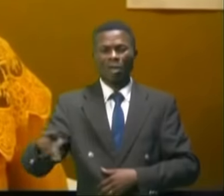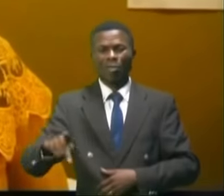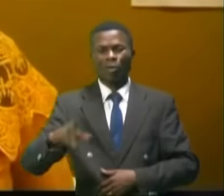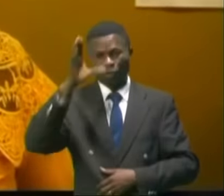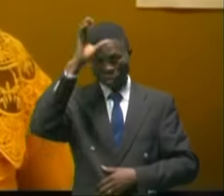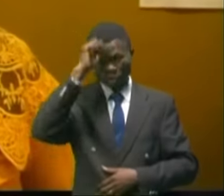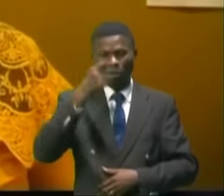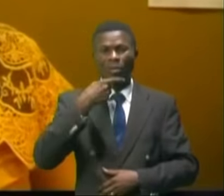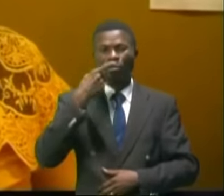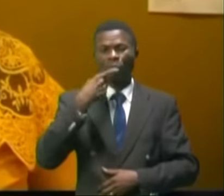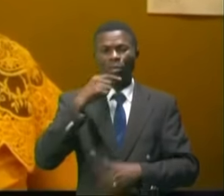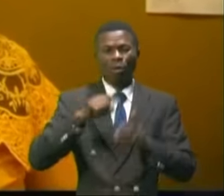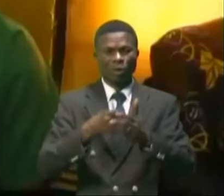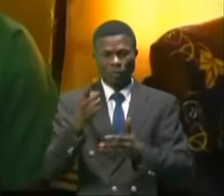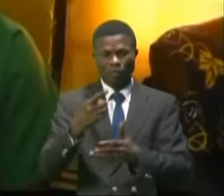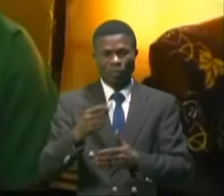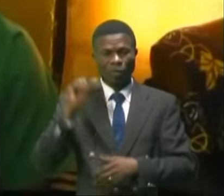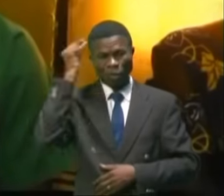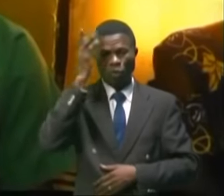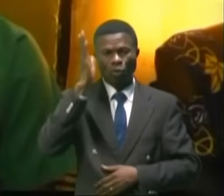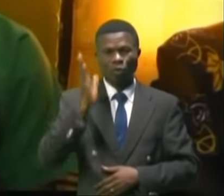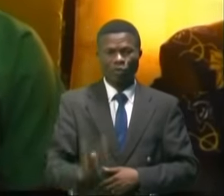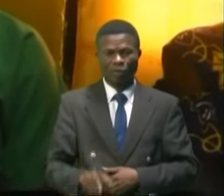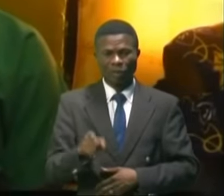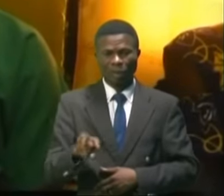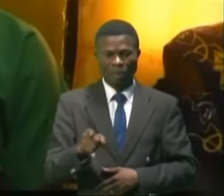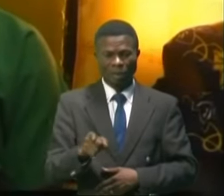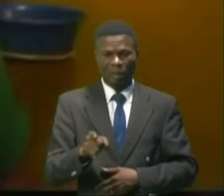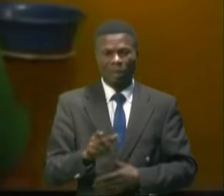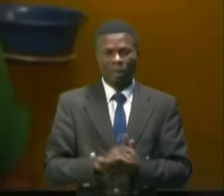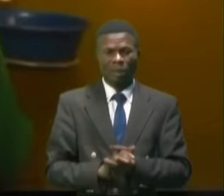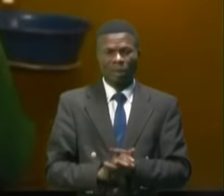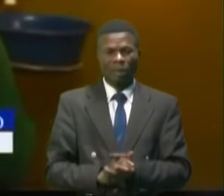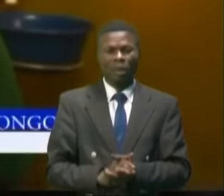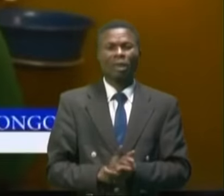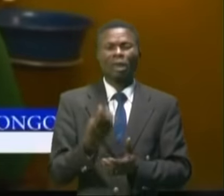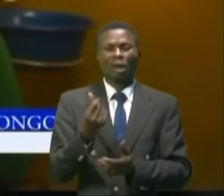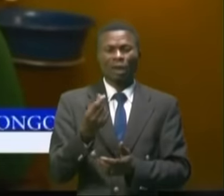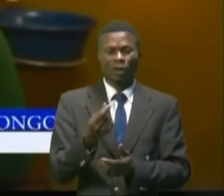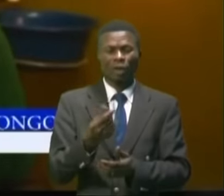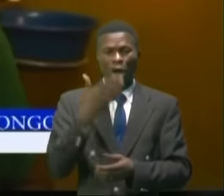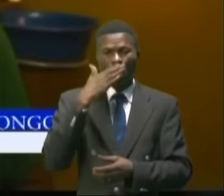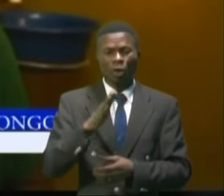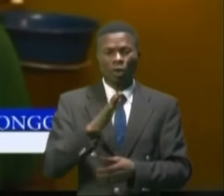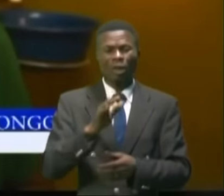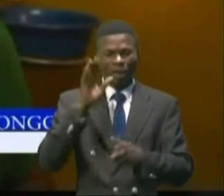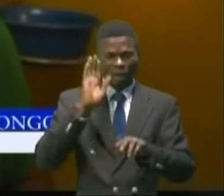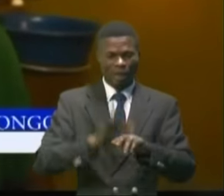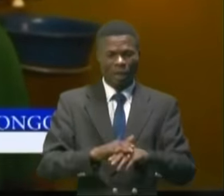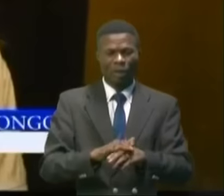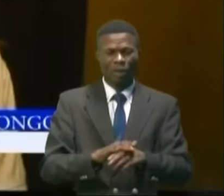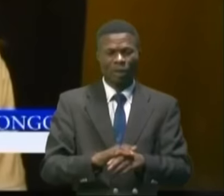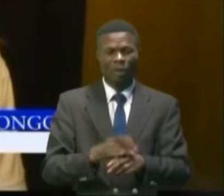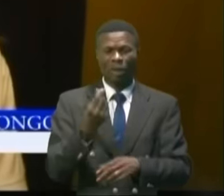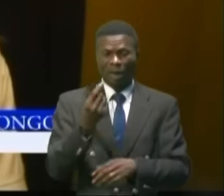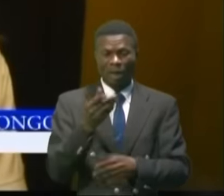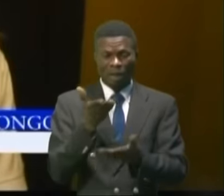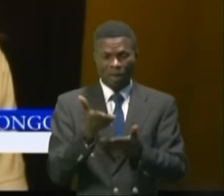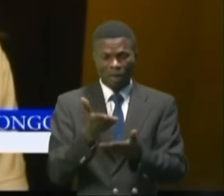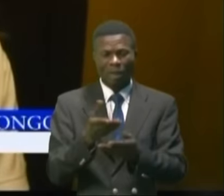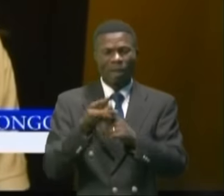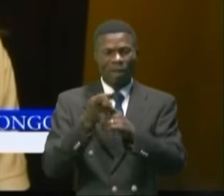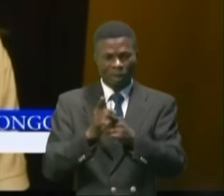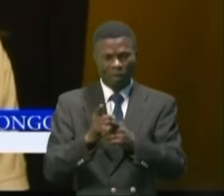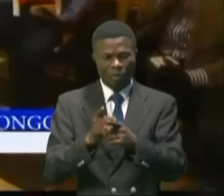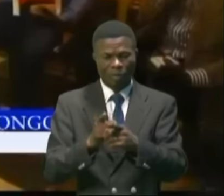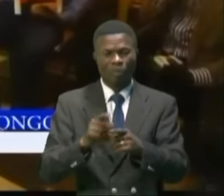Là, nous parlons directement du gouvernement. On peut s'assurer que l'argent du contribuable du Kulou est arrivé à bon port car le fonds tire ses ressources